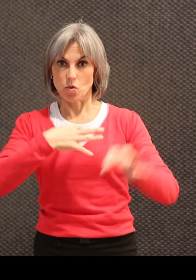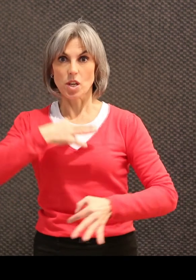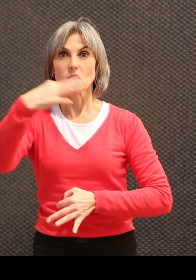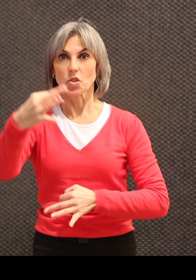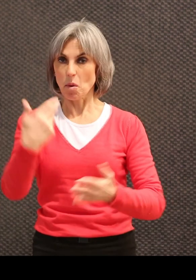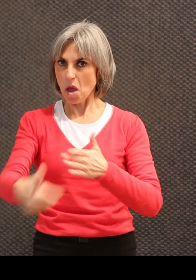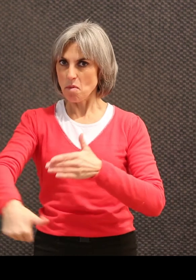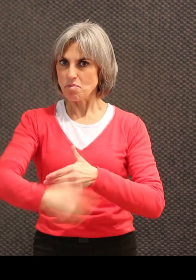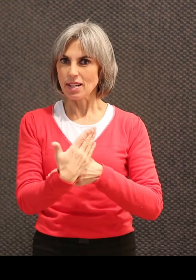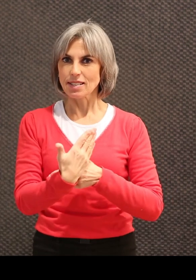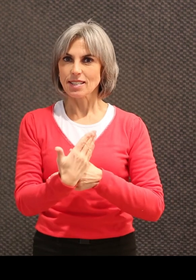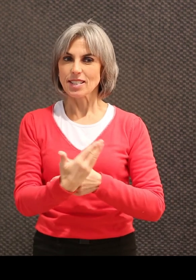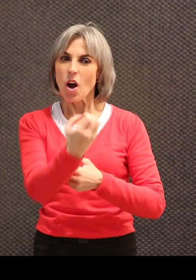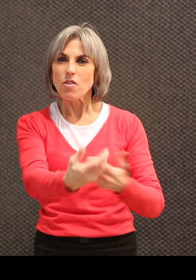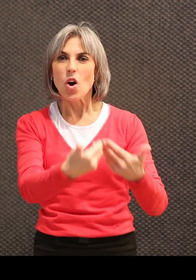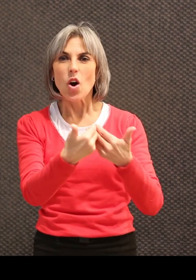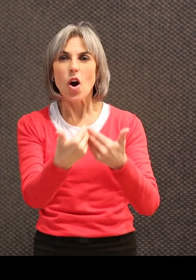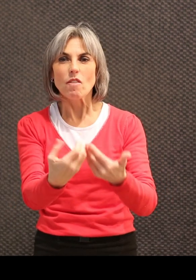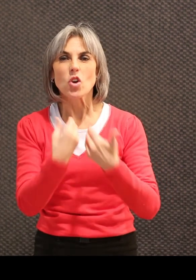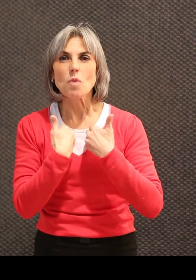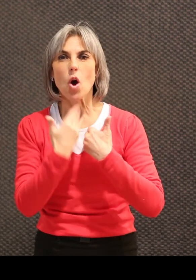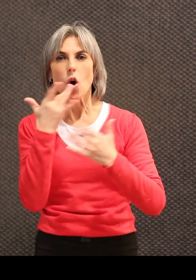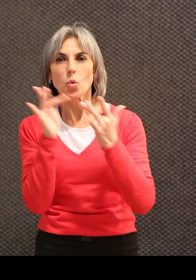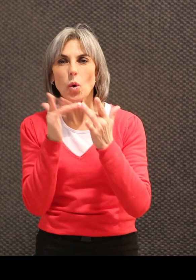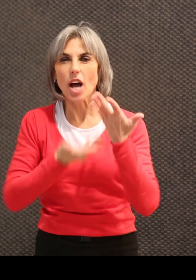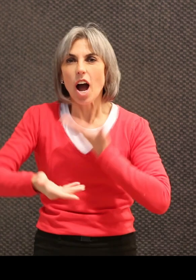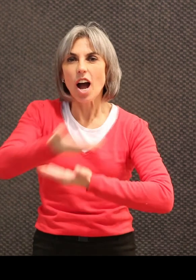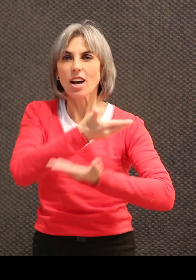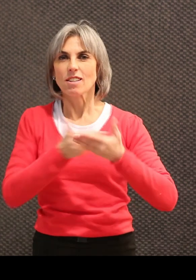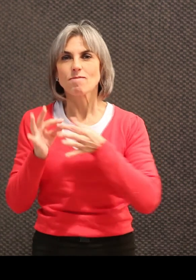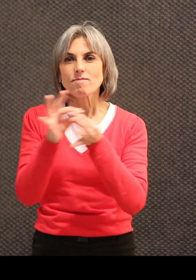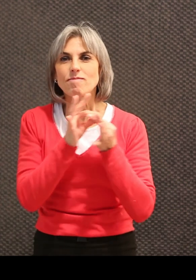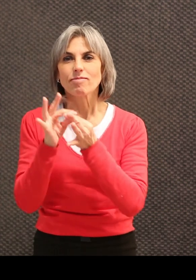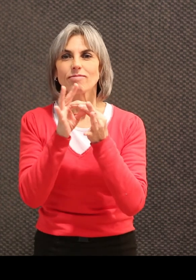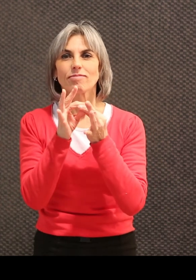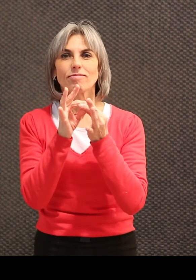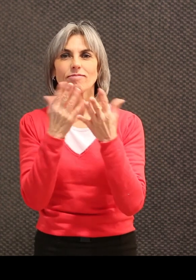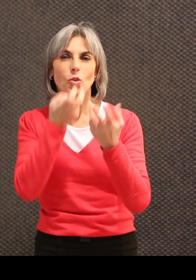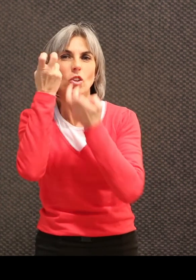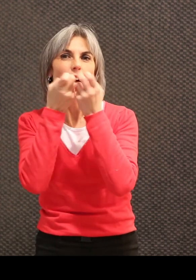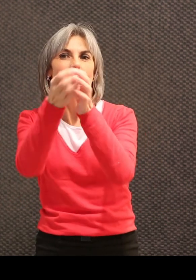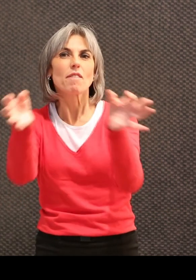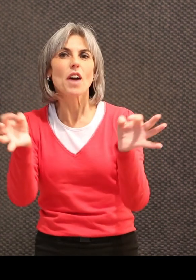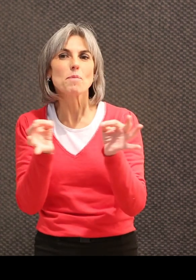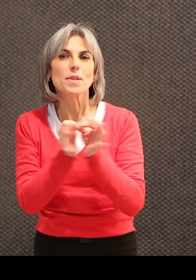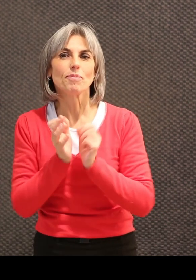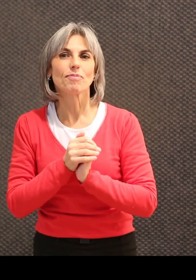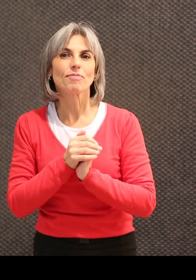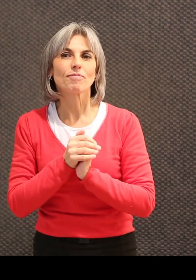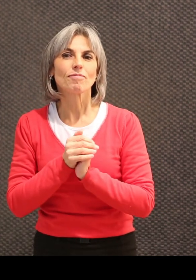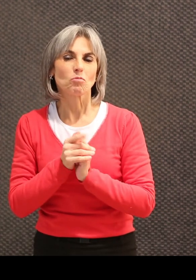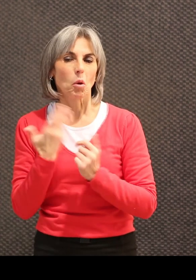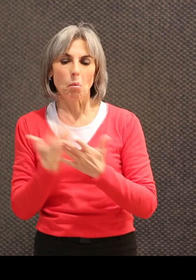parce que c'était un enfant qui était en demande de contact, de la recherche d'une famille. Donc la